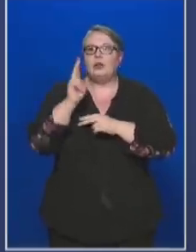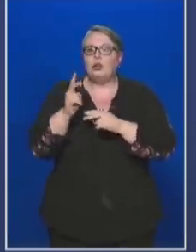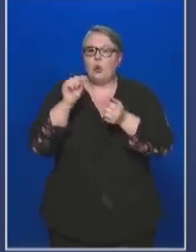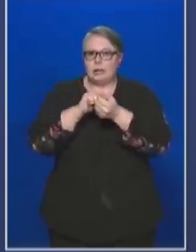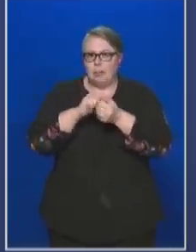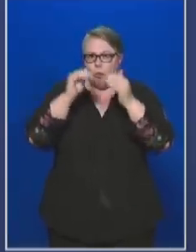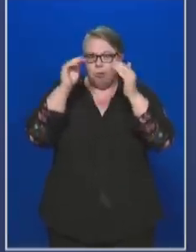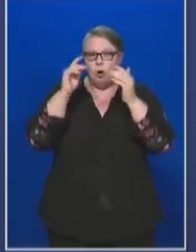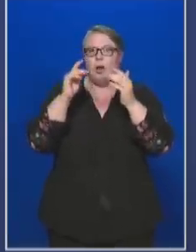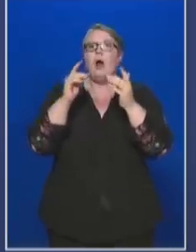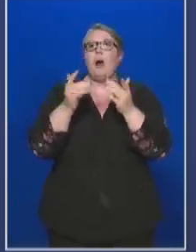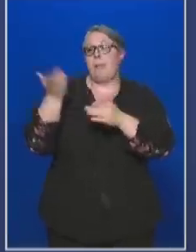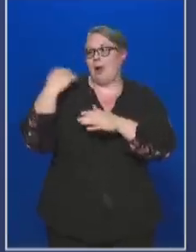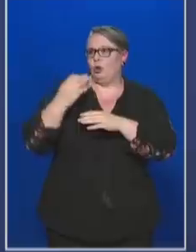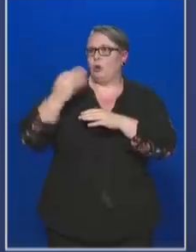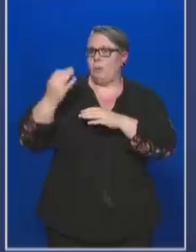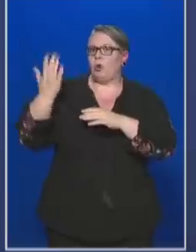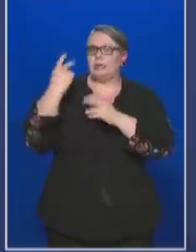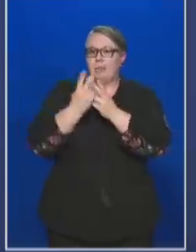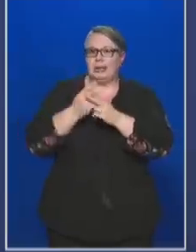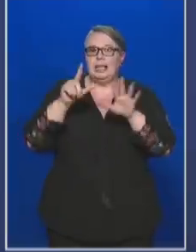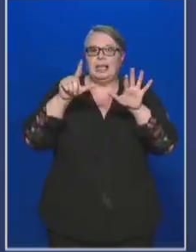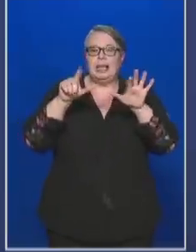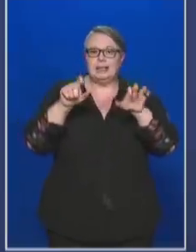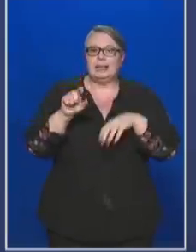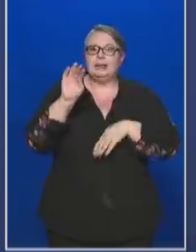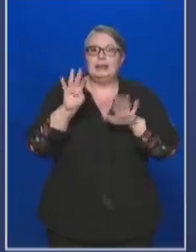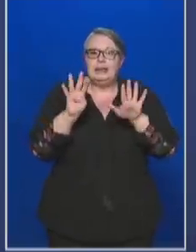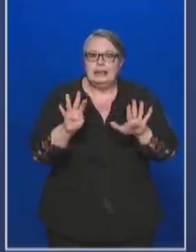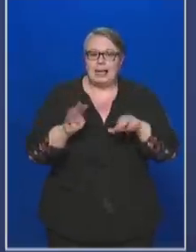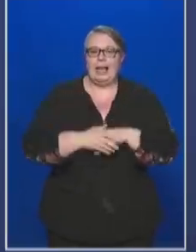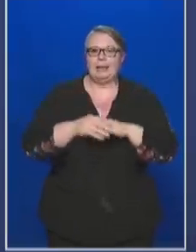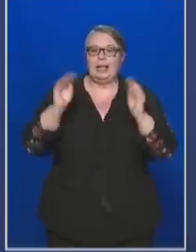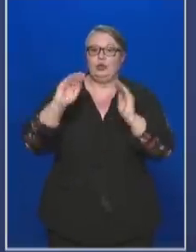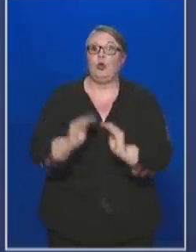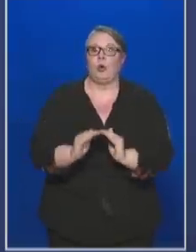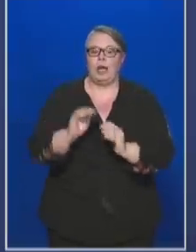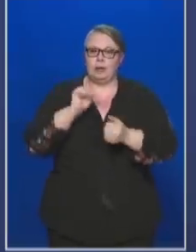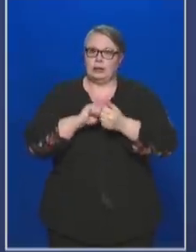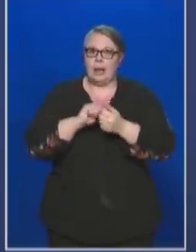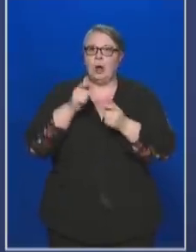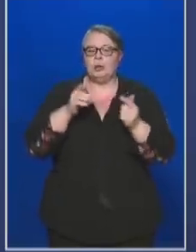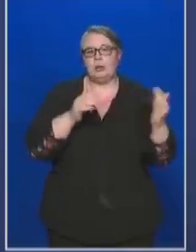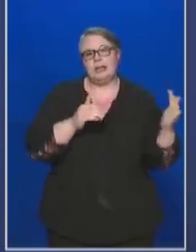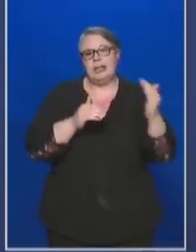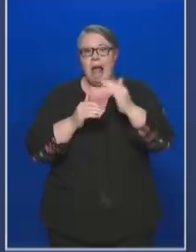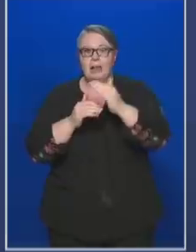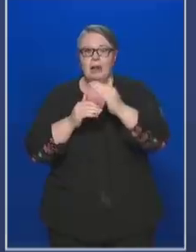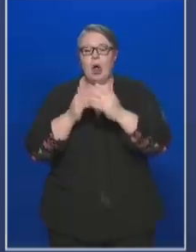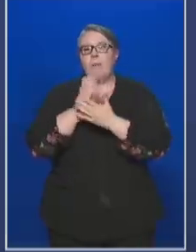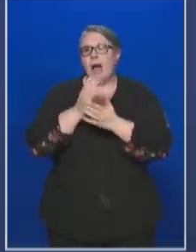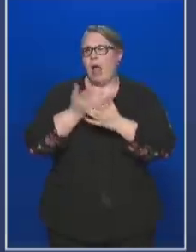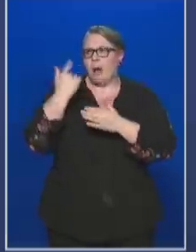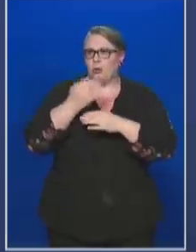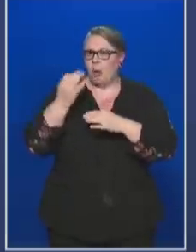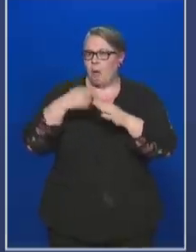számadatokból, hogy az megelőző naphoz képest 719-en csökkent ez a szám, úgyhogy az a tendencia, ami már